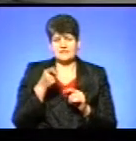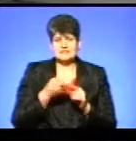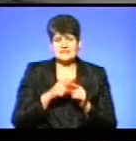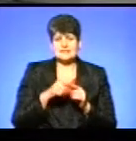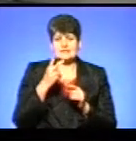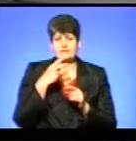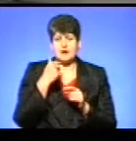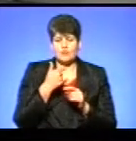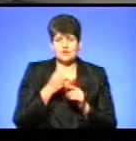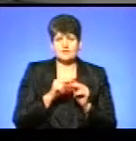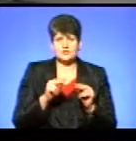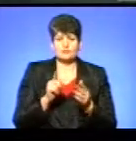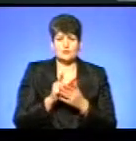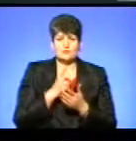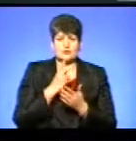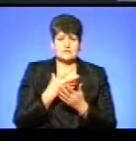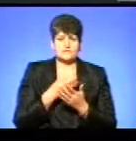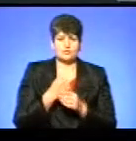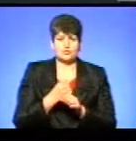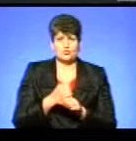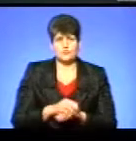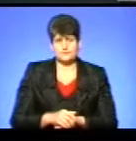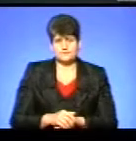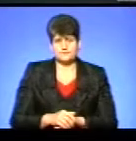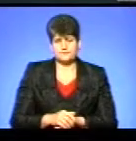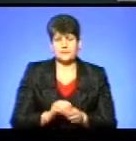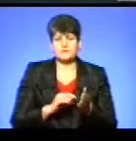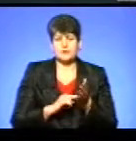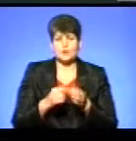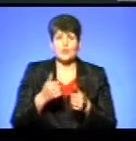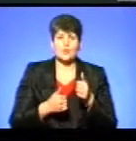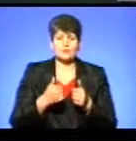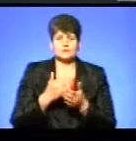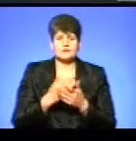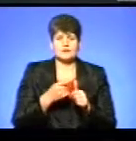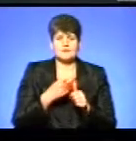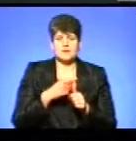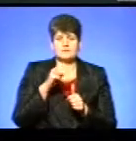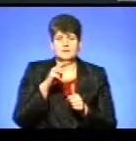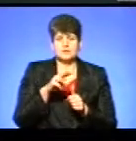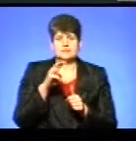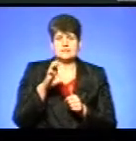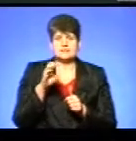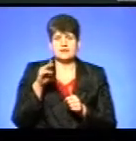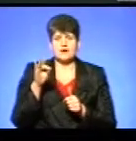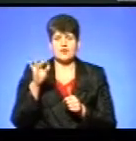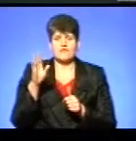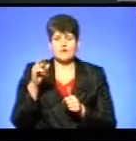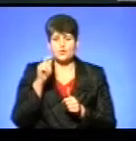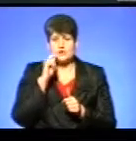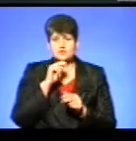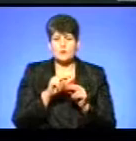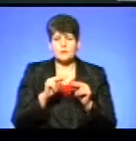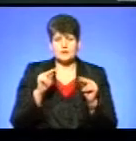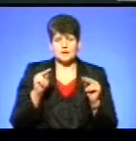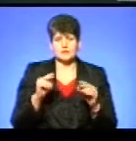повинні показувати для своєї роботи. Зазначу, конкурс носить ім'я Марона Старовецького, українського педагога за